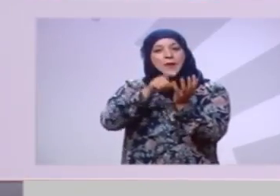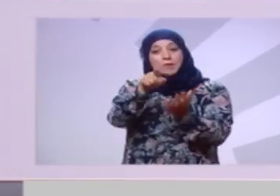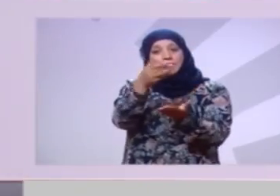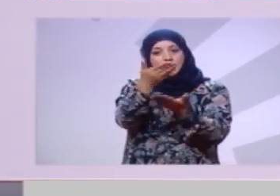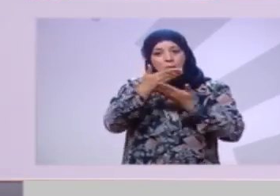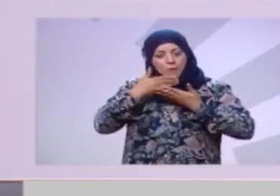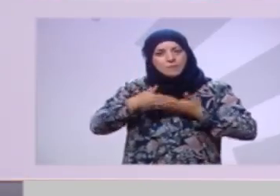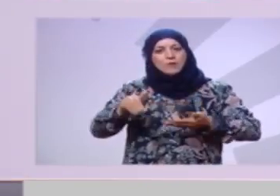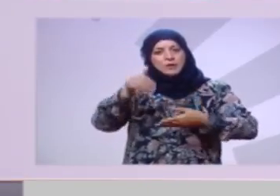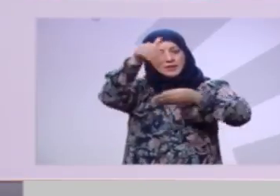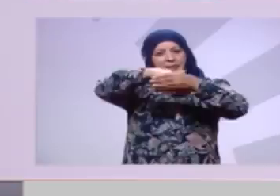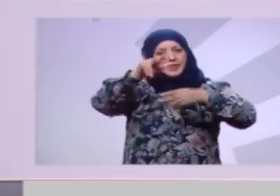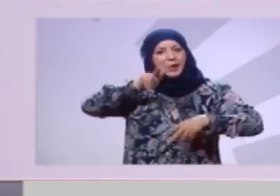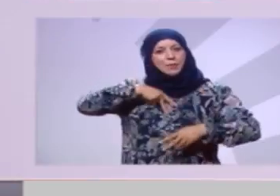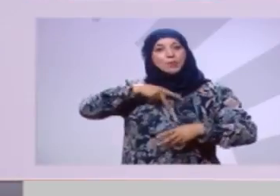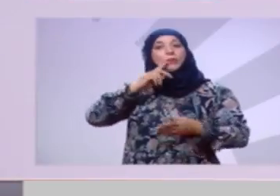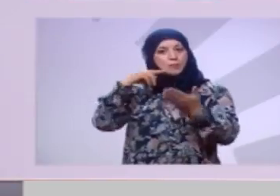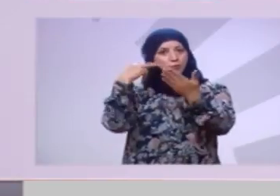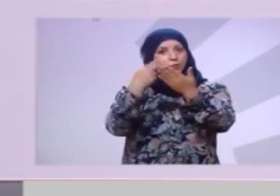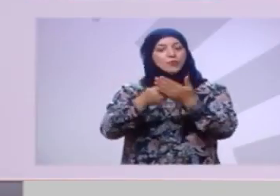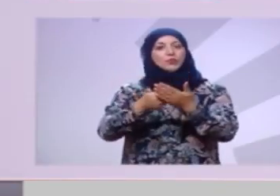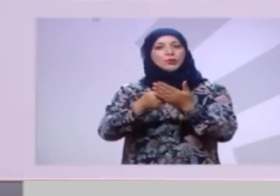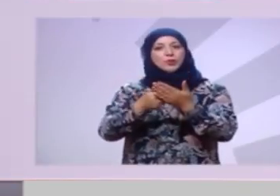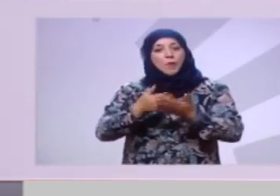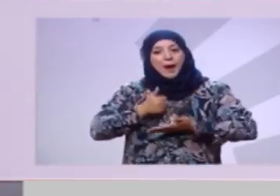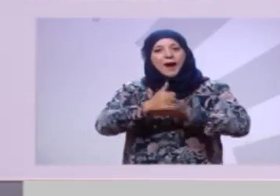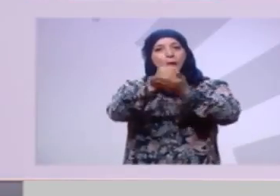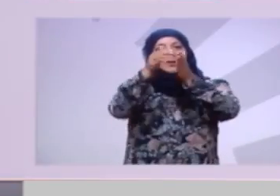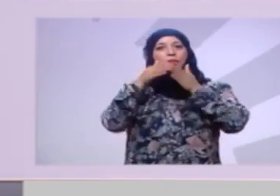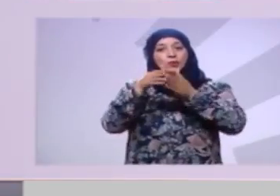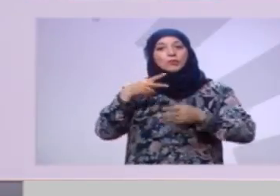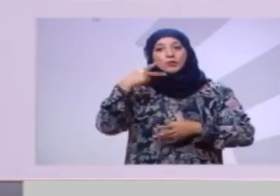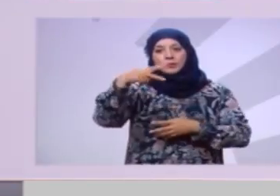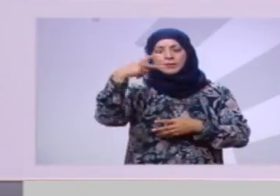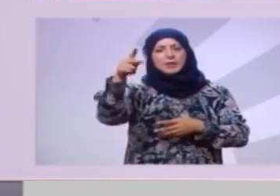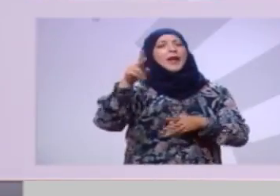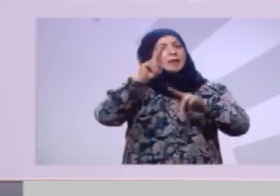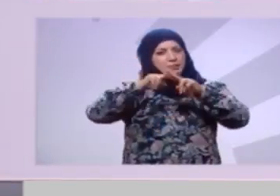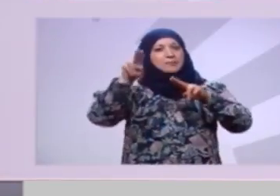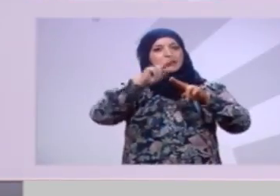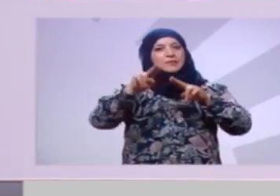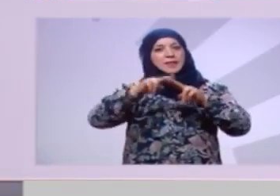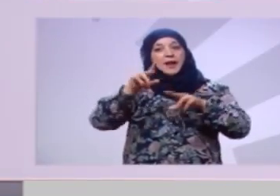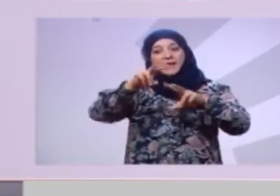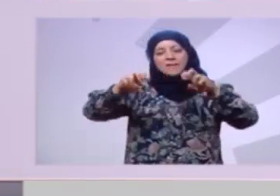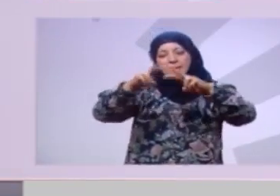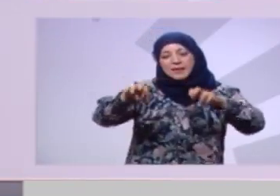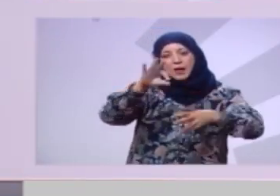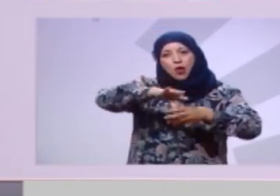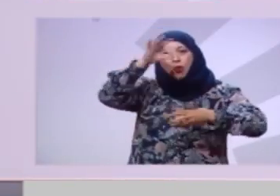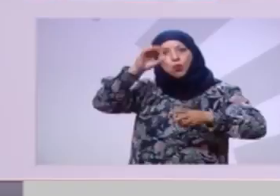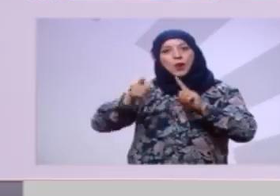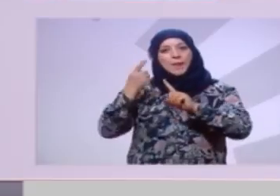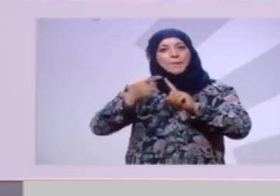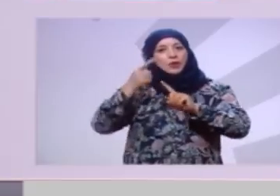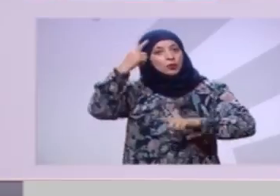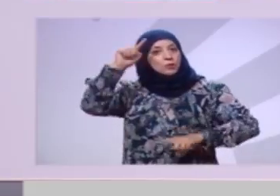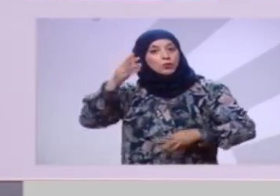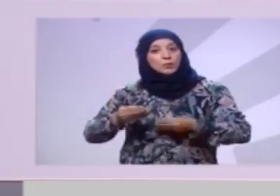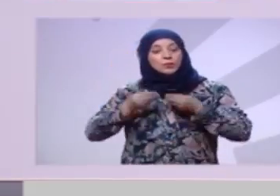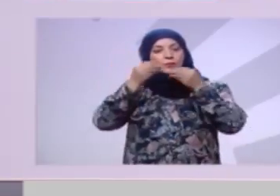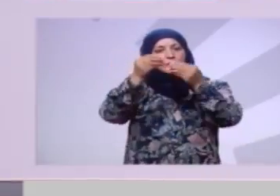نعدوكم نبلغوا مطالبكم ونلوجوا على حلول ونبلغوها على